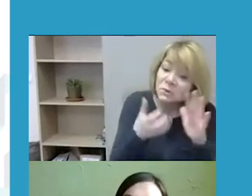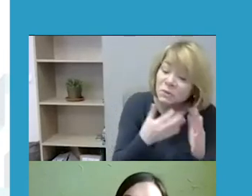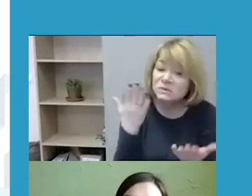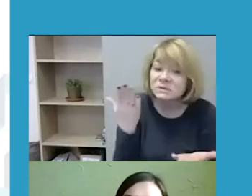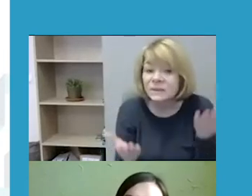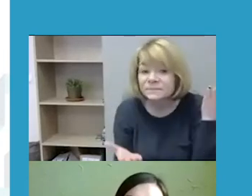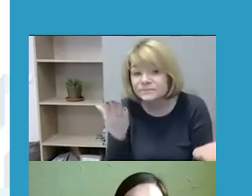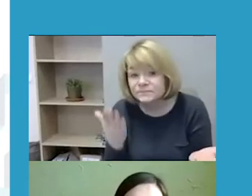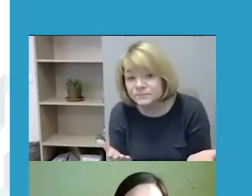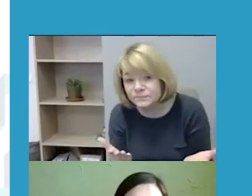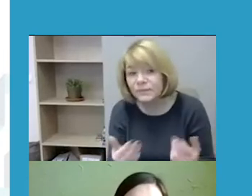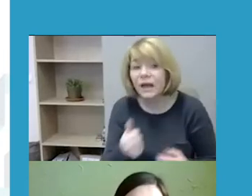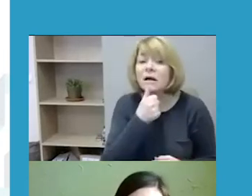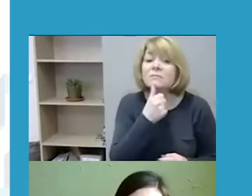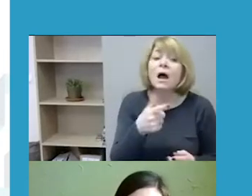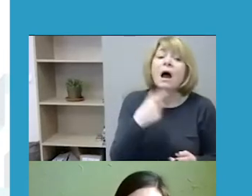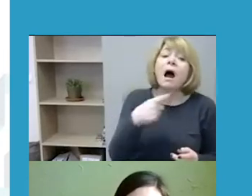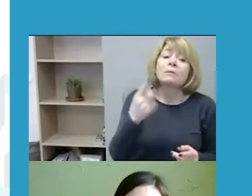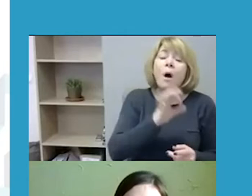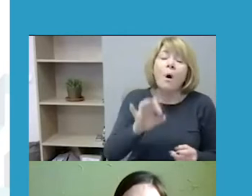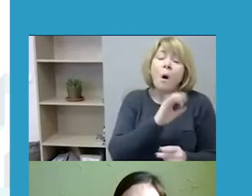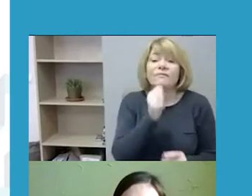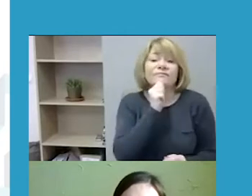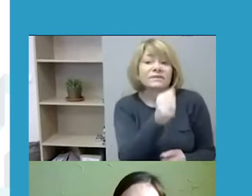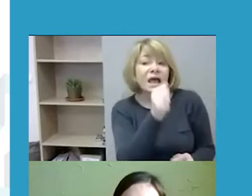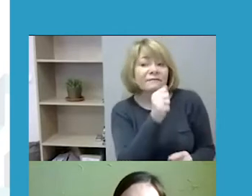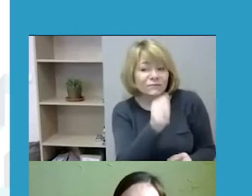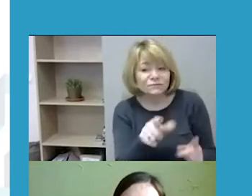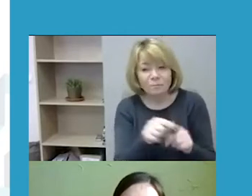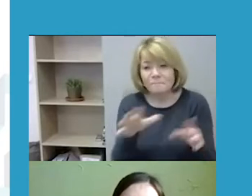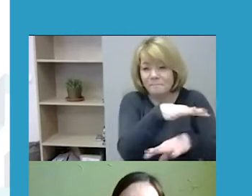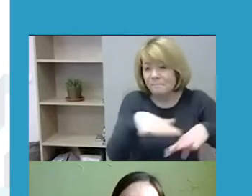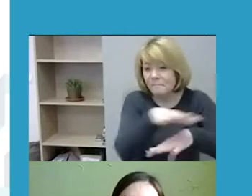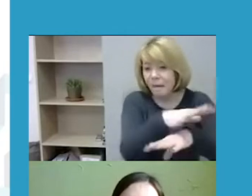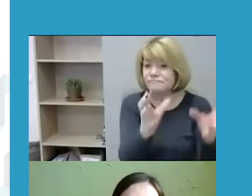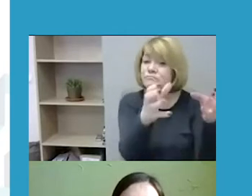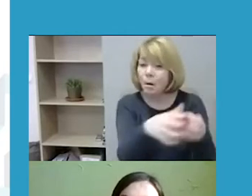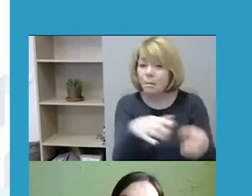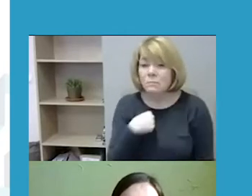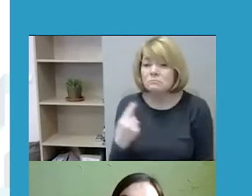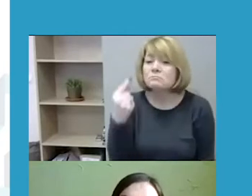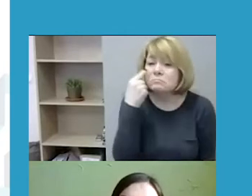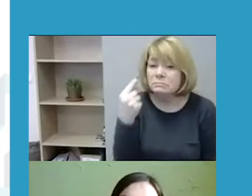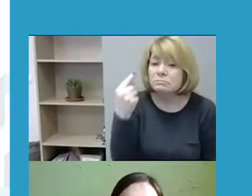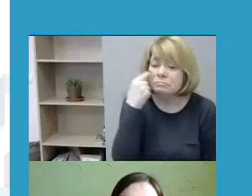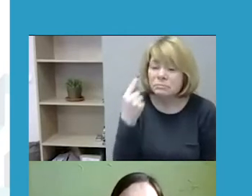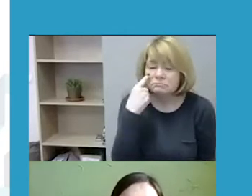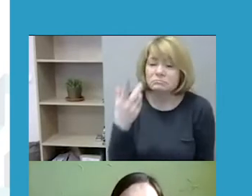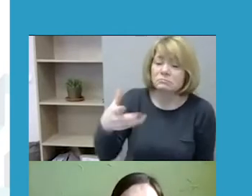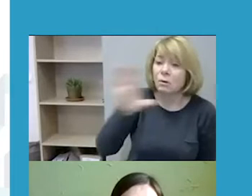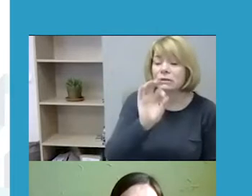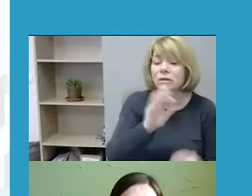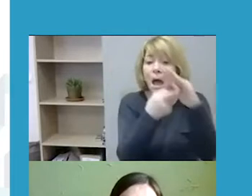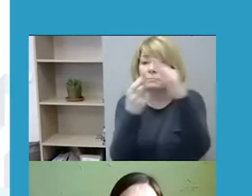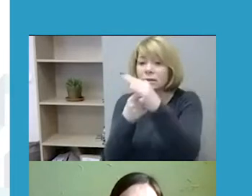pažeidžiamų bendruomenio atstovais, pastebėjome, jog dauguma apklaustųjų buvo